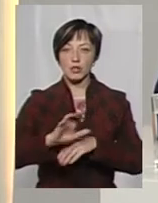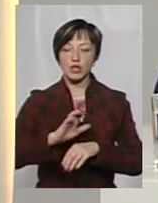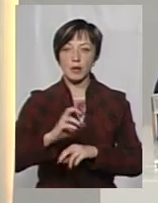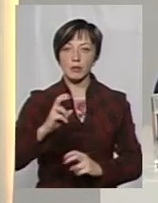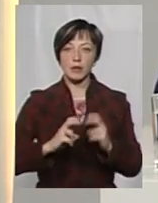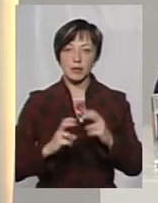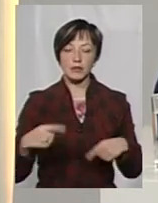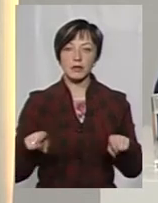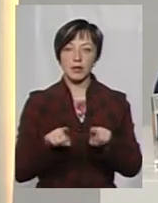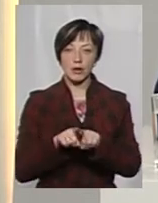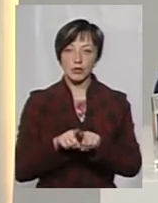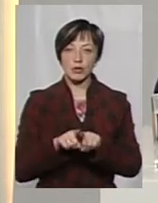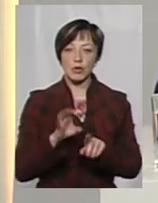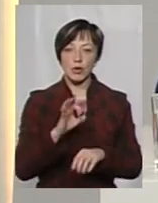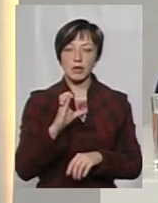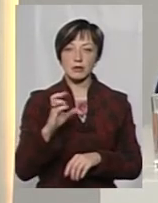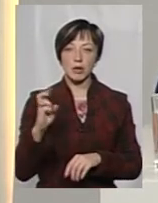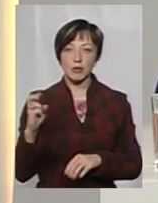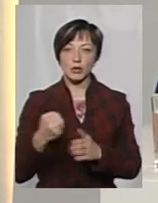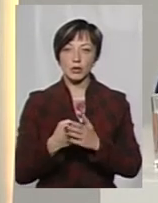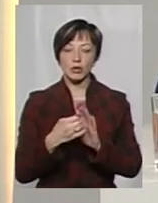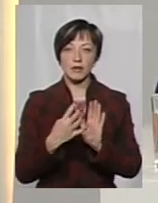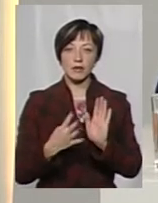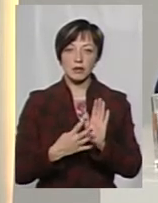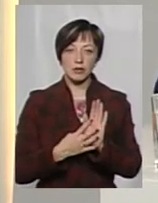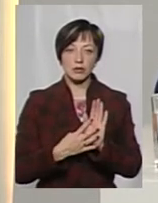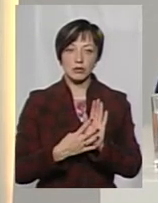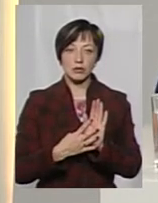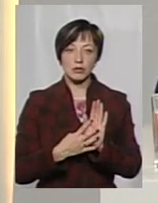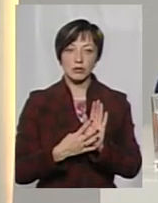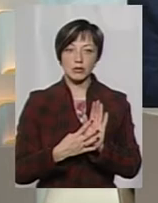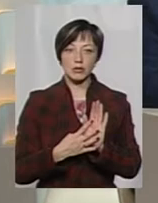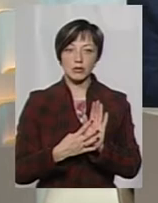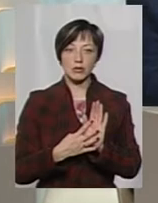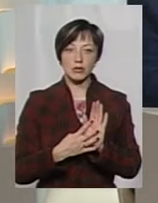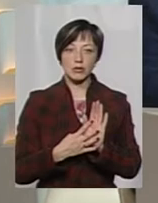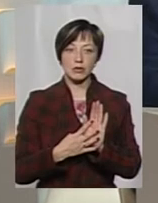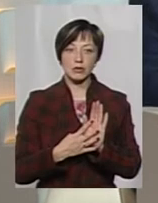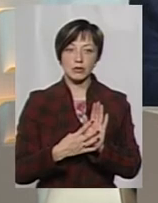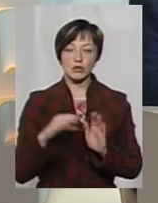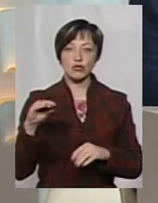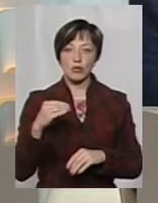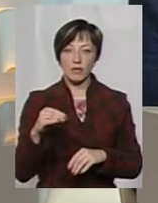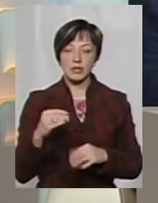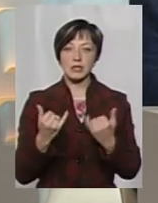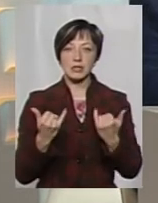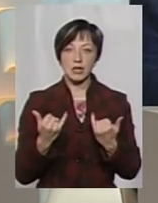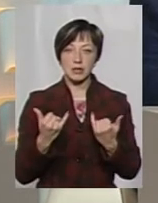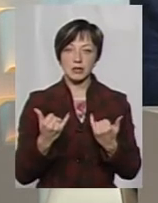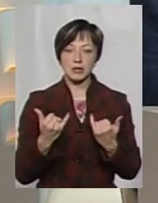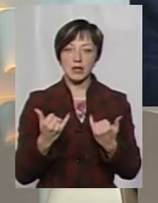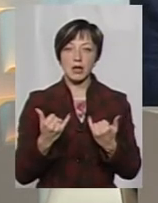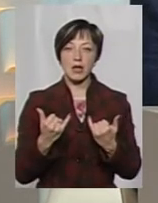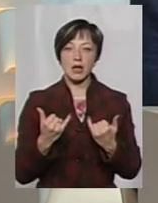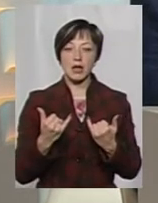підприємствами, а також і ОСББ були до 19 жовтня. Зараз дію